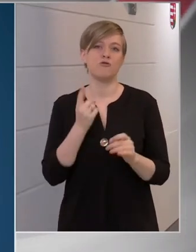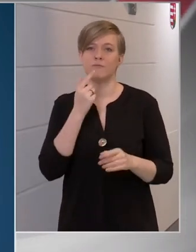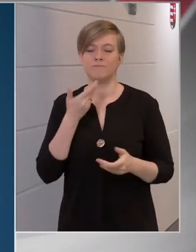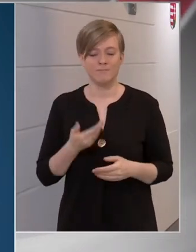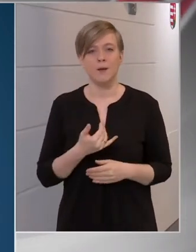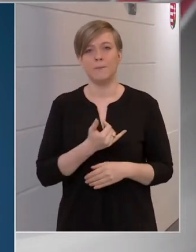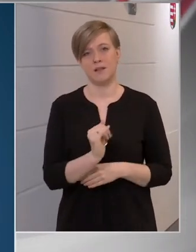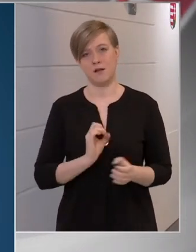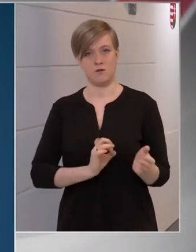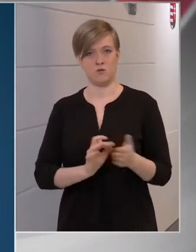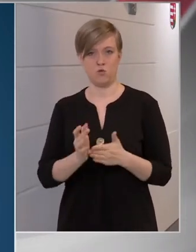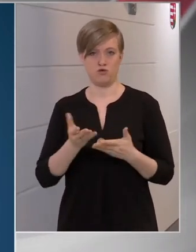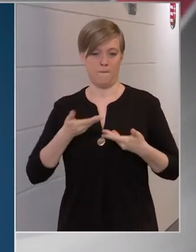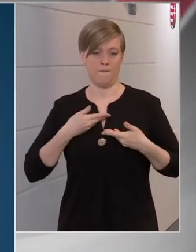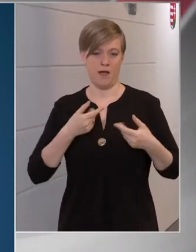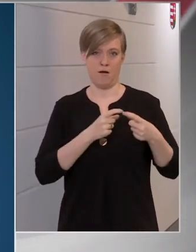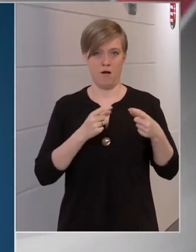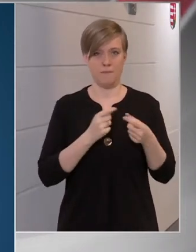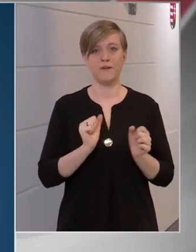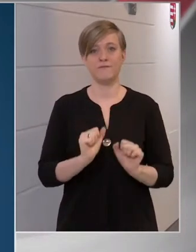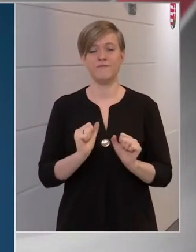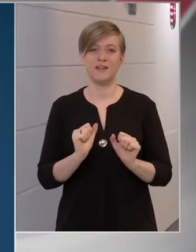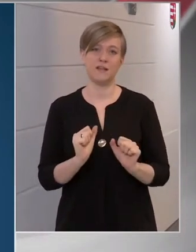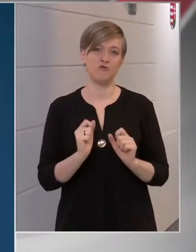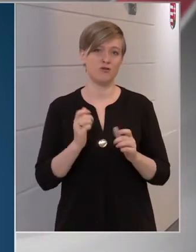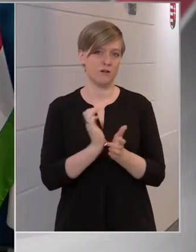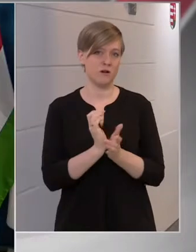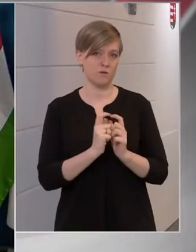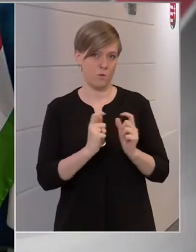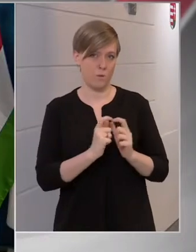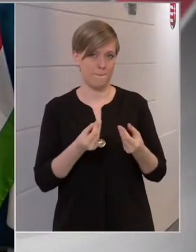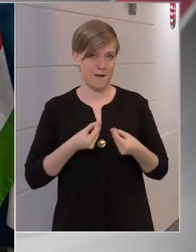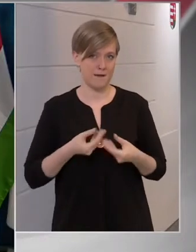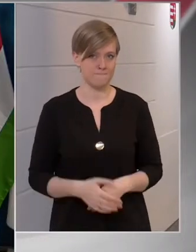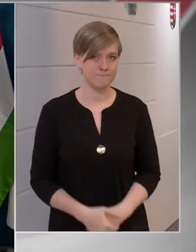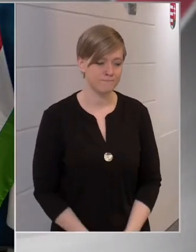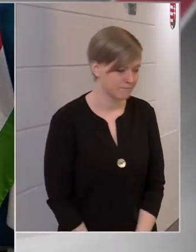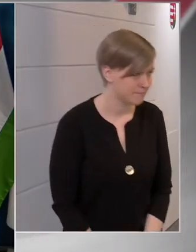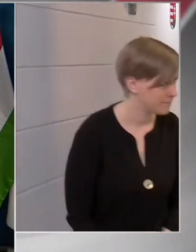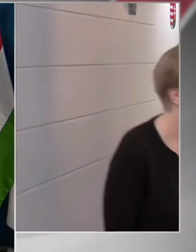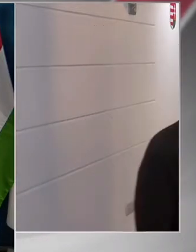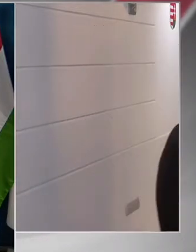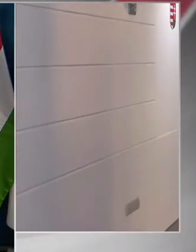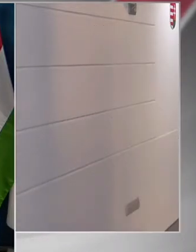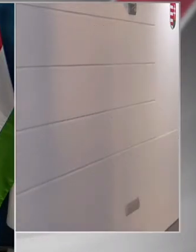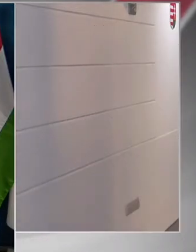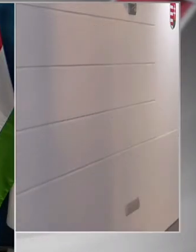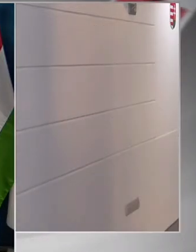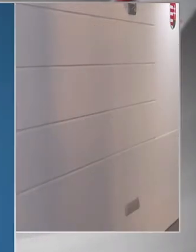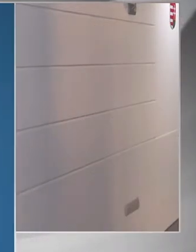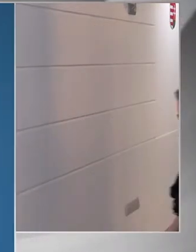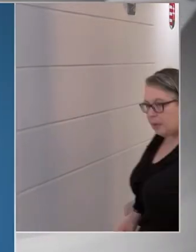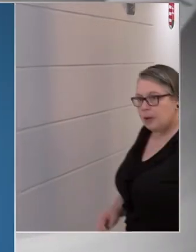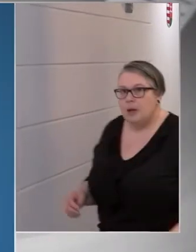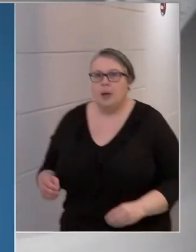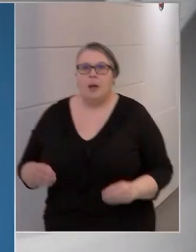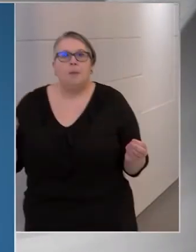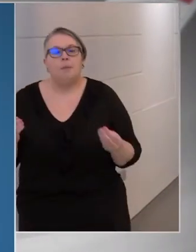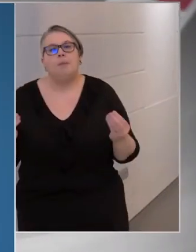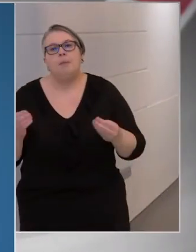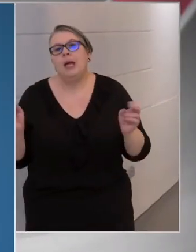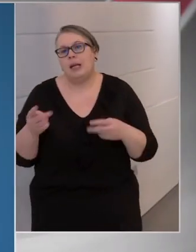hogyha mindenki gyorsan hozzájut a védettséget igazoló okmányhoz. Miért nem beszélhetnek szabadon orvosok, ápolók,